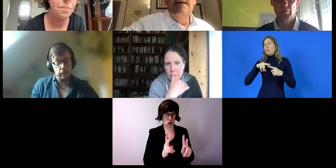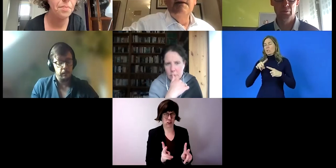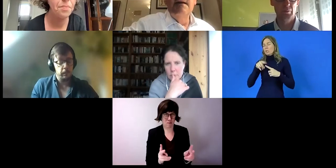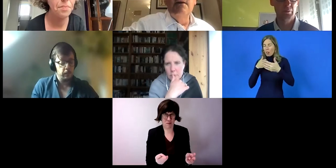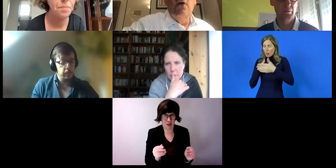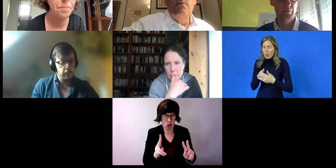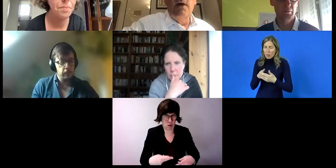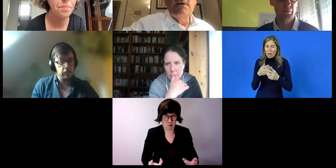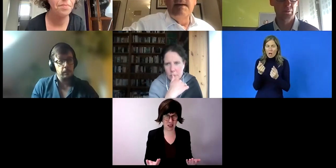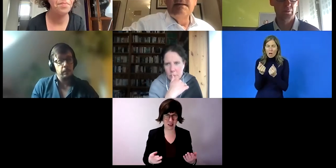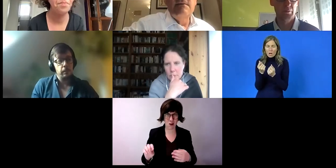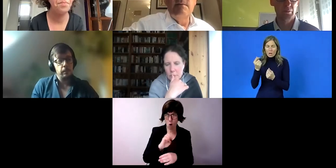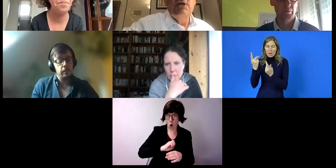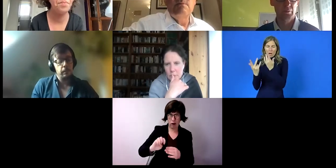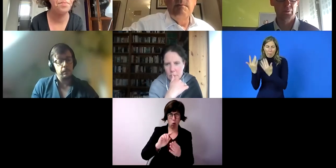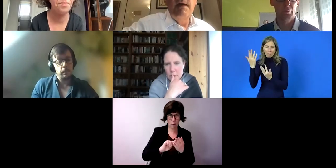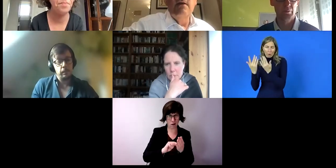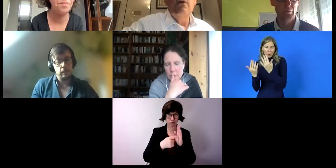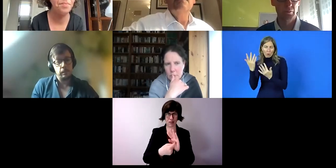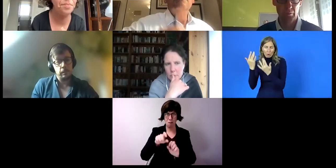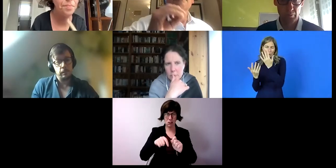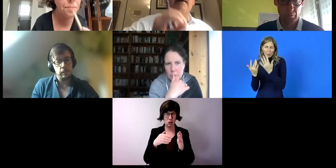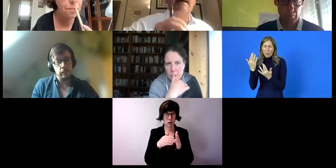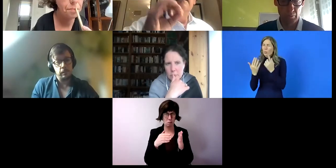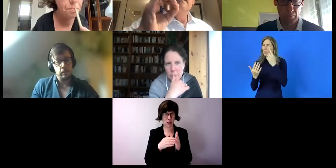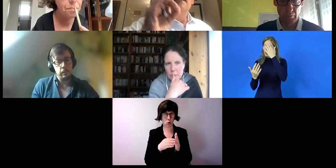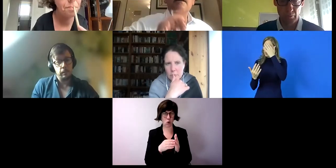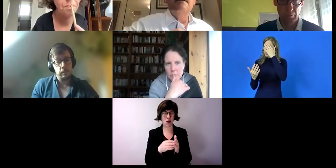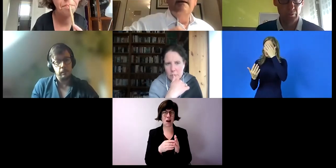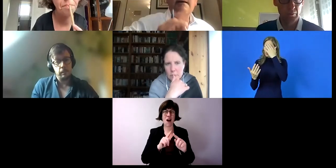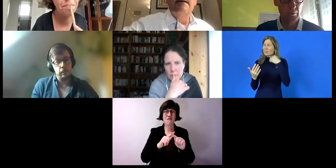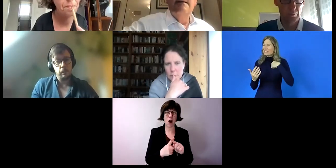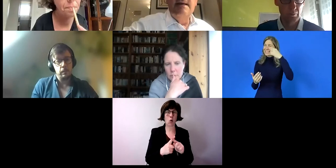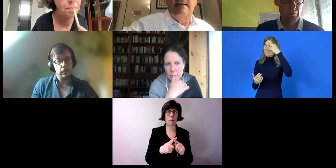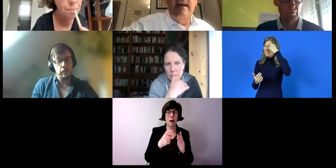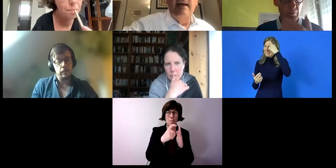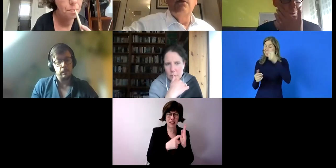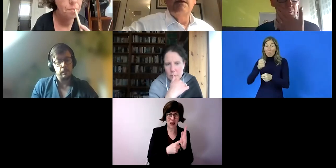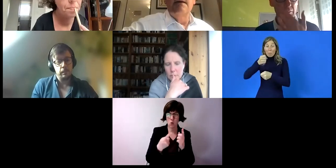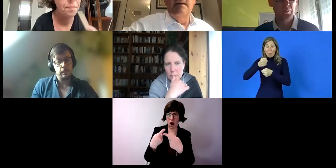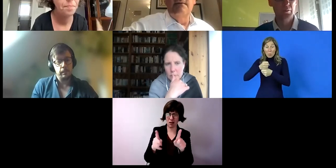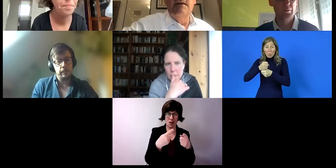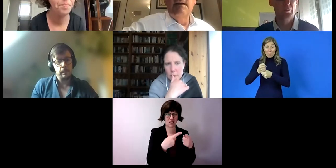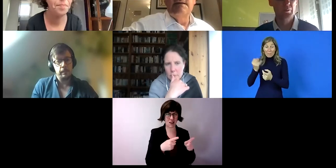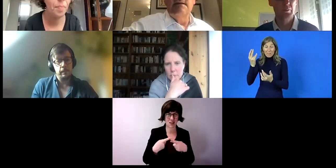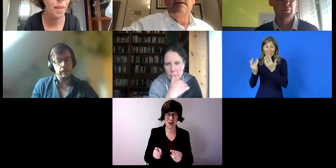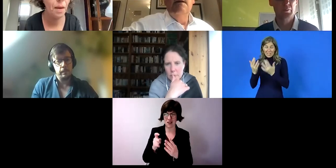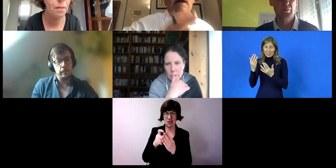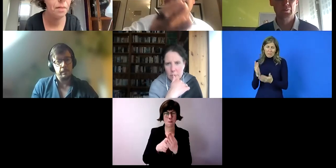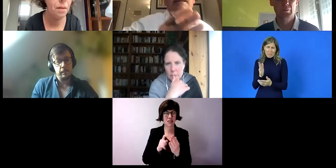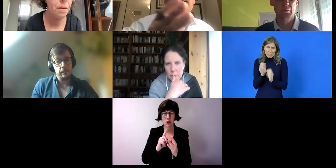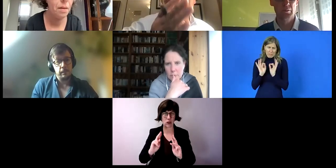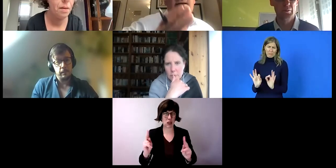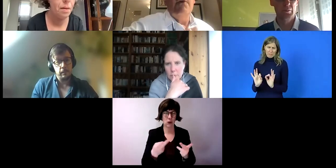die wir in Europa ausweisen für Menschen mit Behinderungen, weil die Kriterien nicht eindeutig definiert sind.